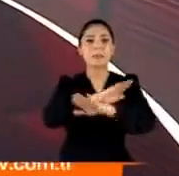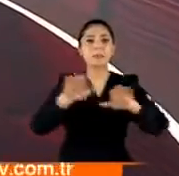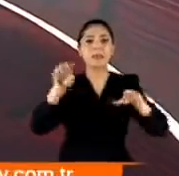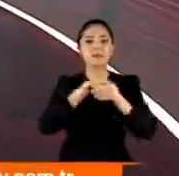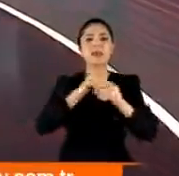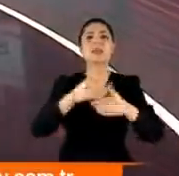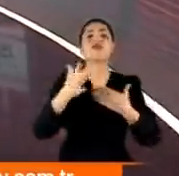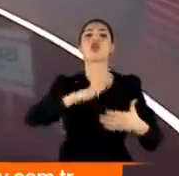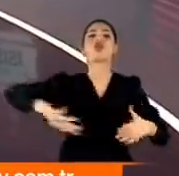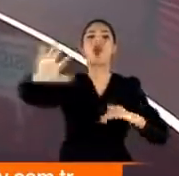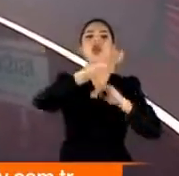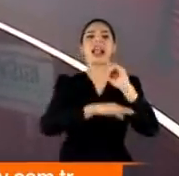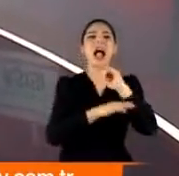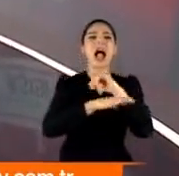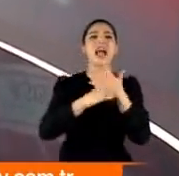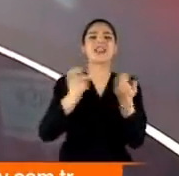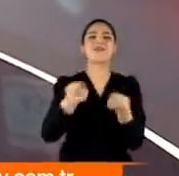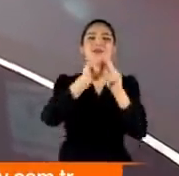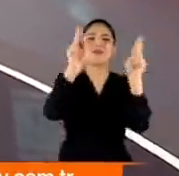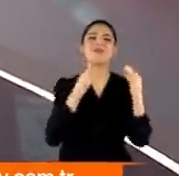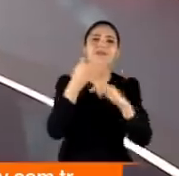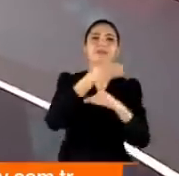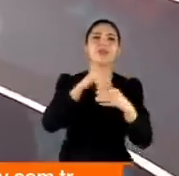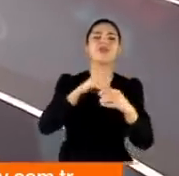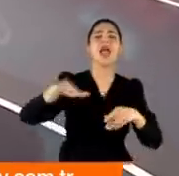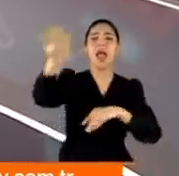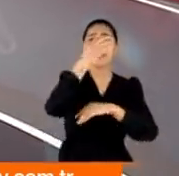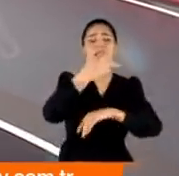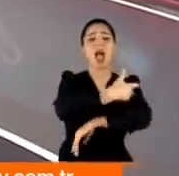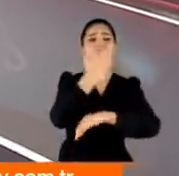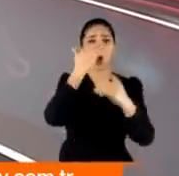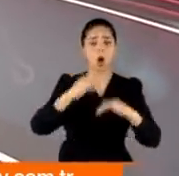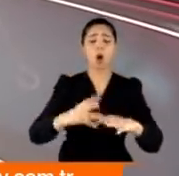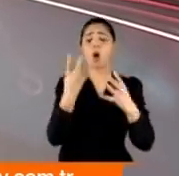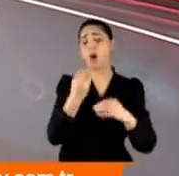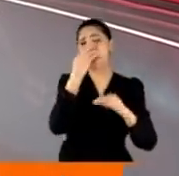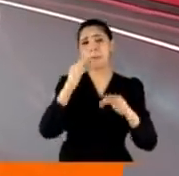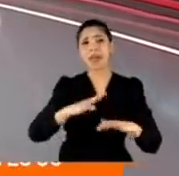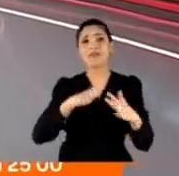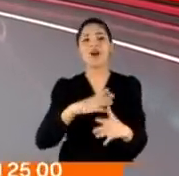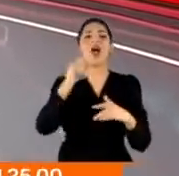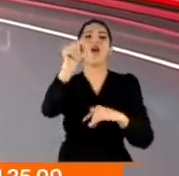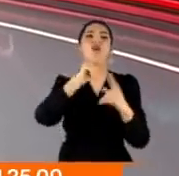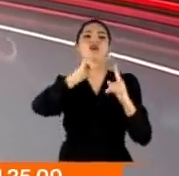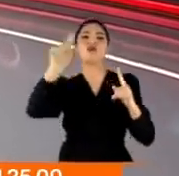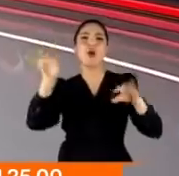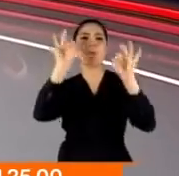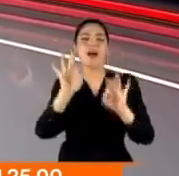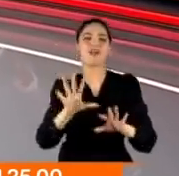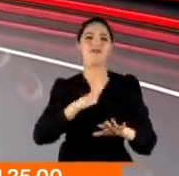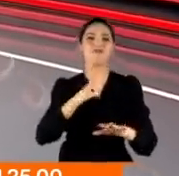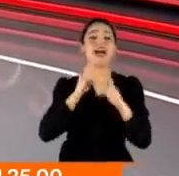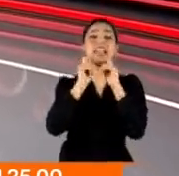sosyal yaşantımıza ve iş yerlerimize dönebilmek için hepimiz aşı olmayı bekliyoruz. Ve artık nihayet o süreç başlamak üzere